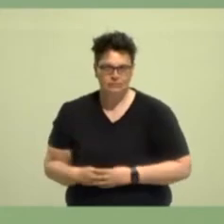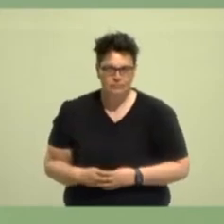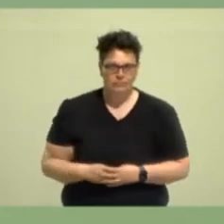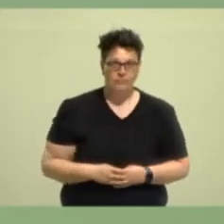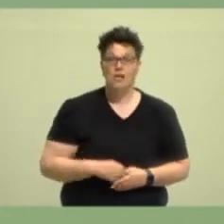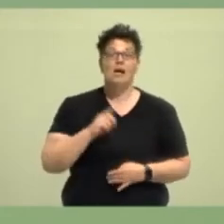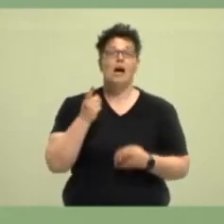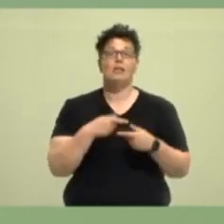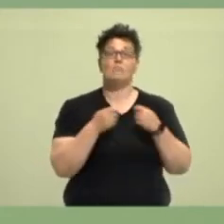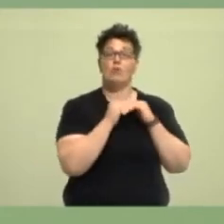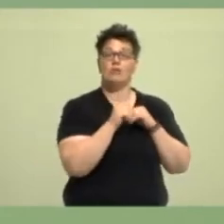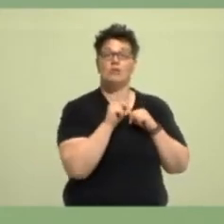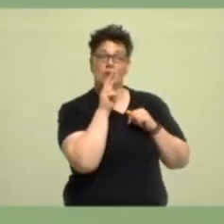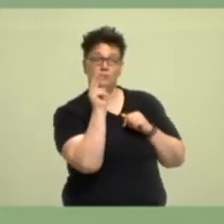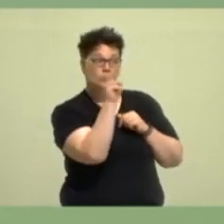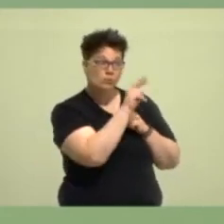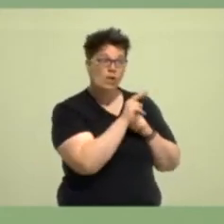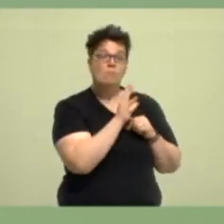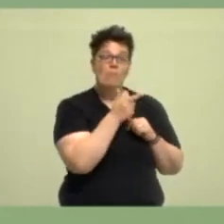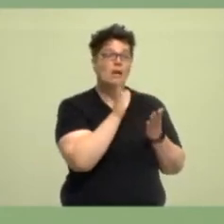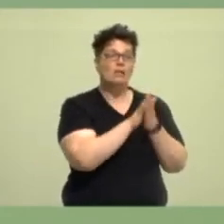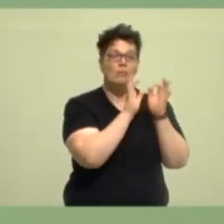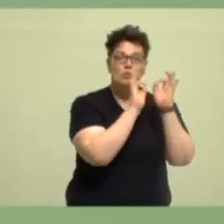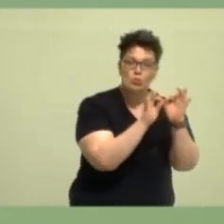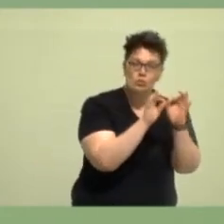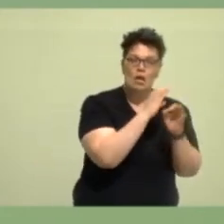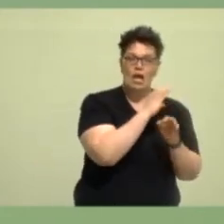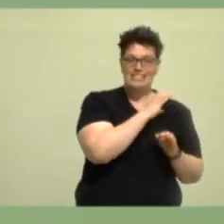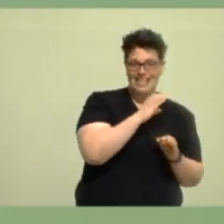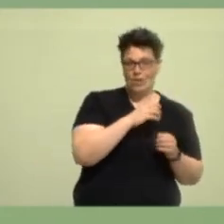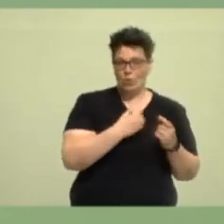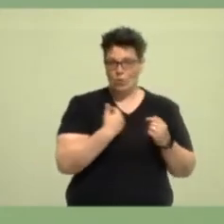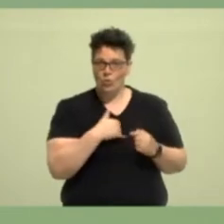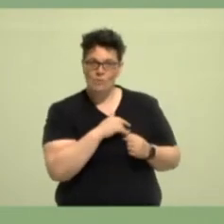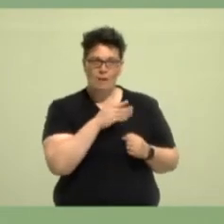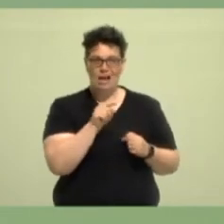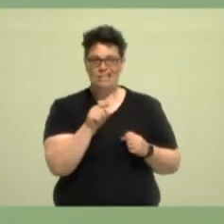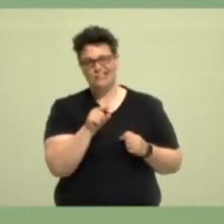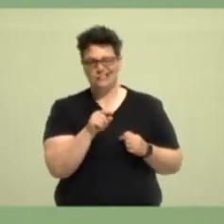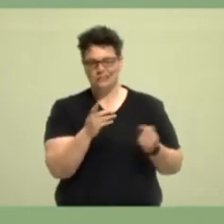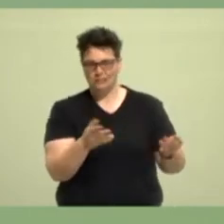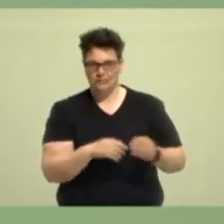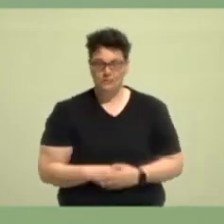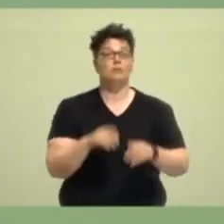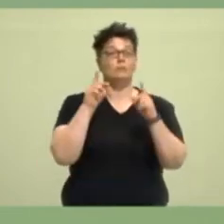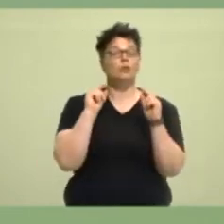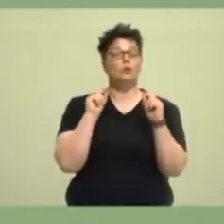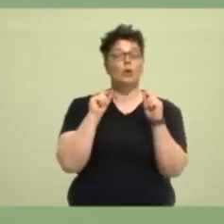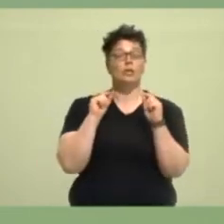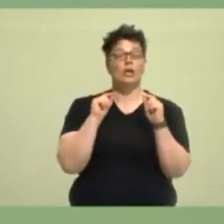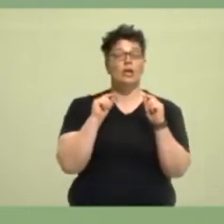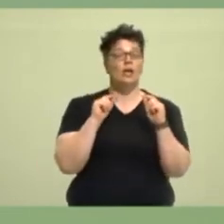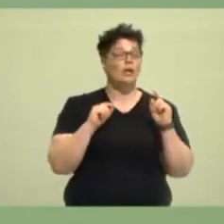Bundesländer schauen, da funktioniert es auch mal besser, mal schlechter. Ich will damit sagen, es gibt keinen Automatismus,